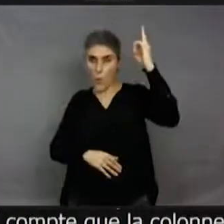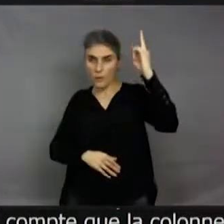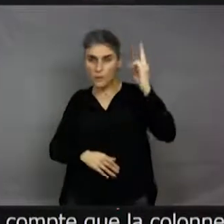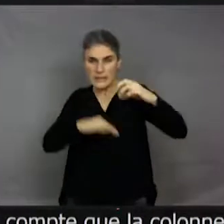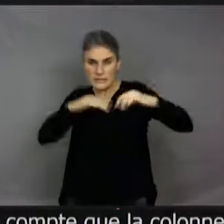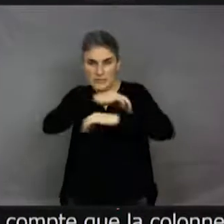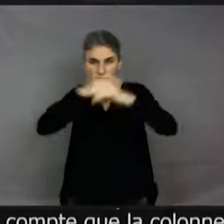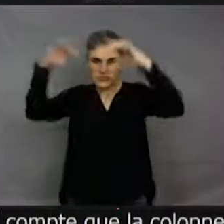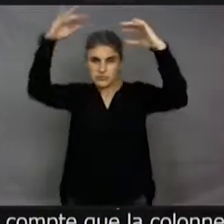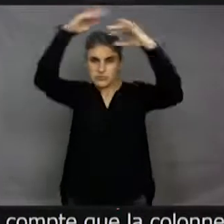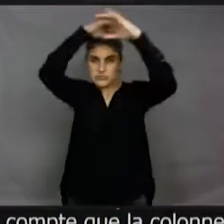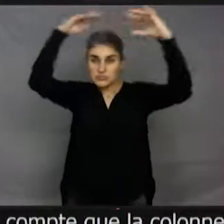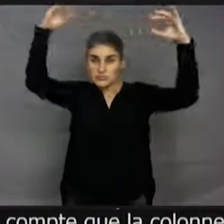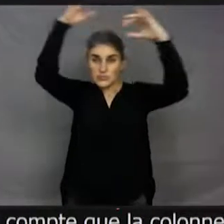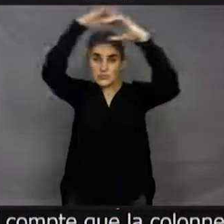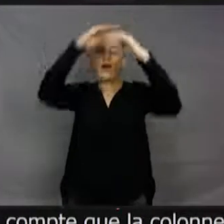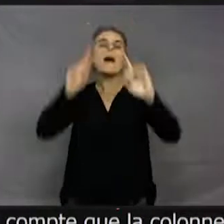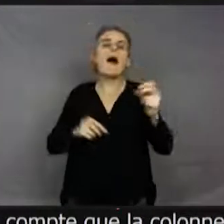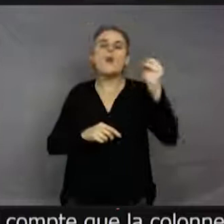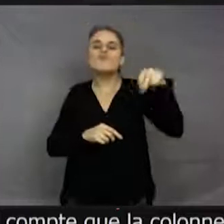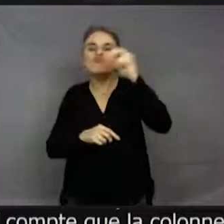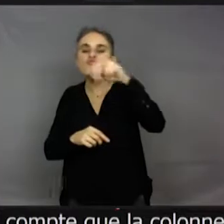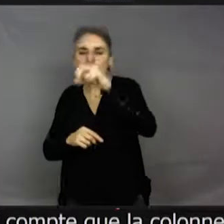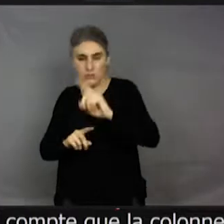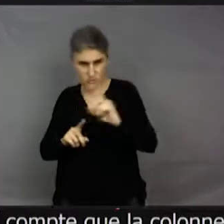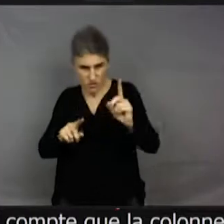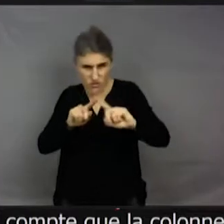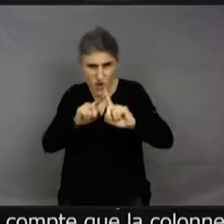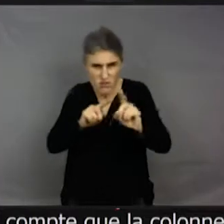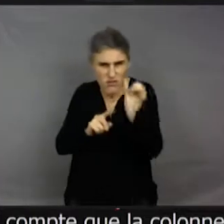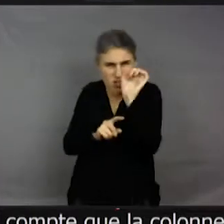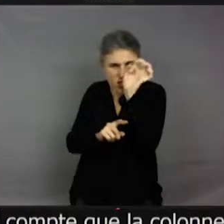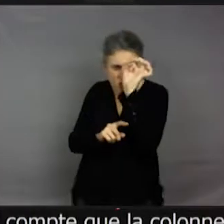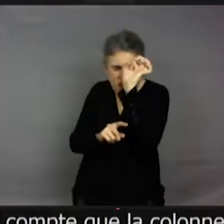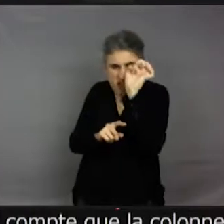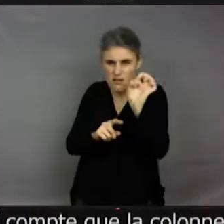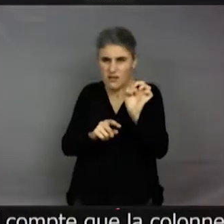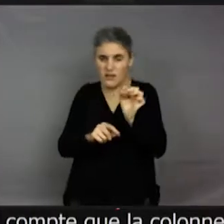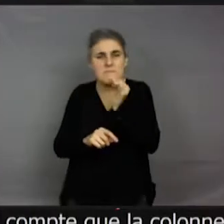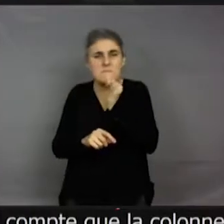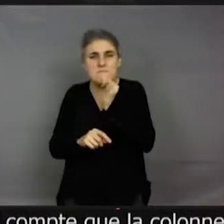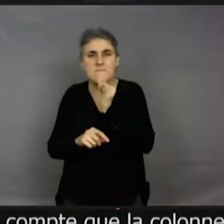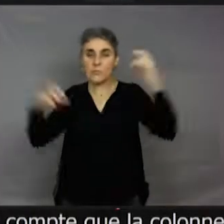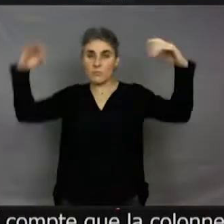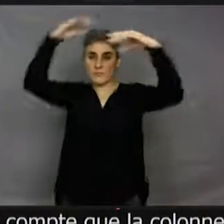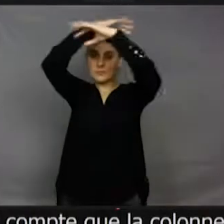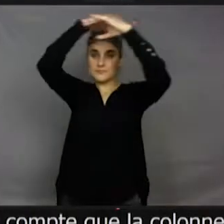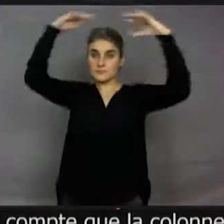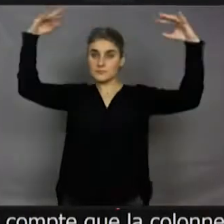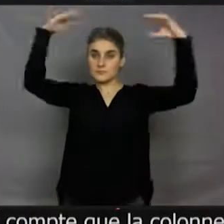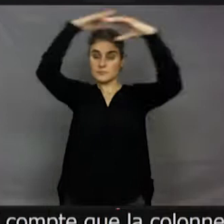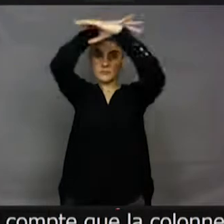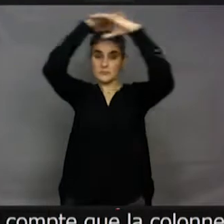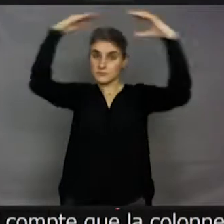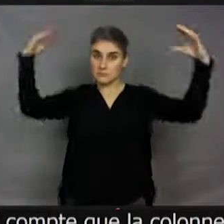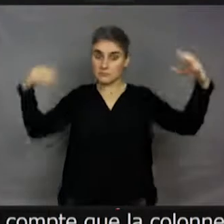comme ça, qui traversent le jardin, qui vont d'un point à un autre. Non, je vous parle de tous ceux qui sont en transport, en quelque sorte, bien plus haut et